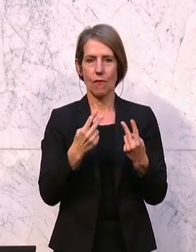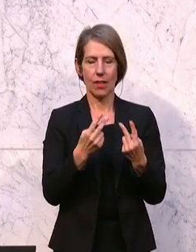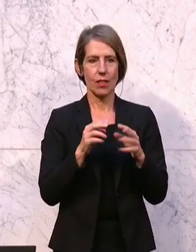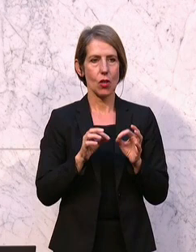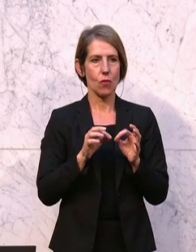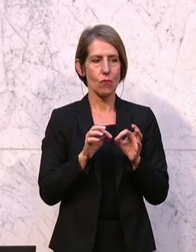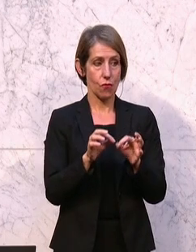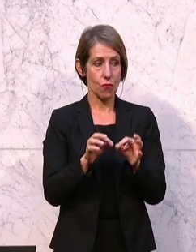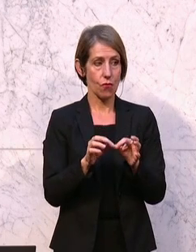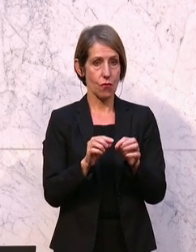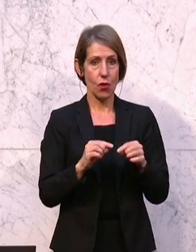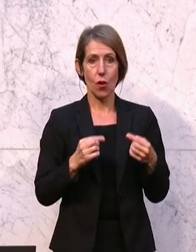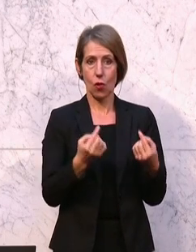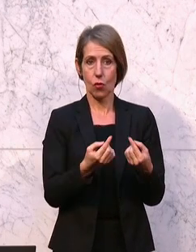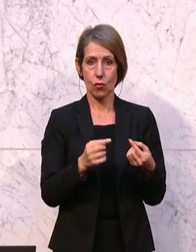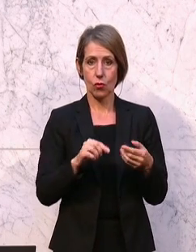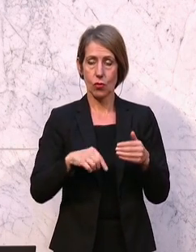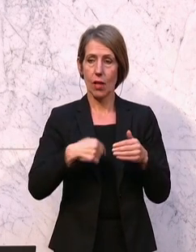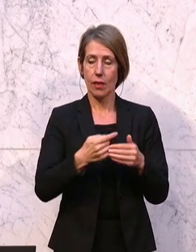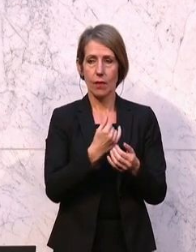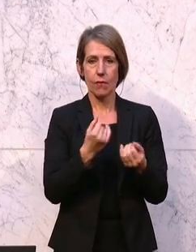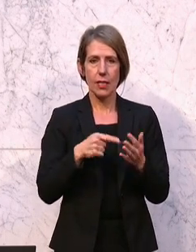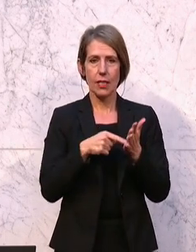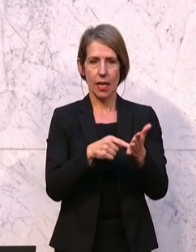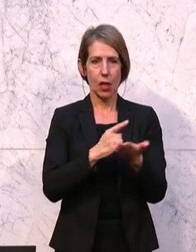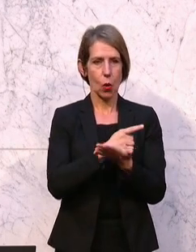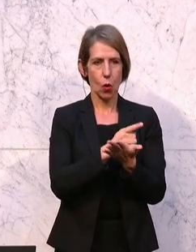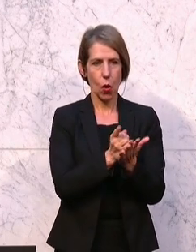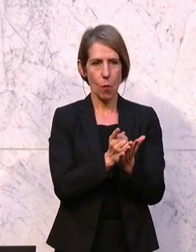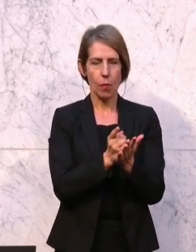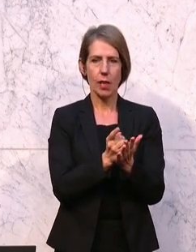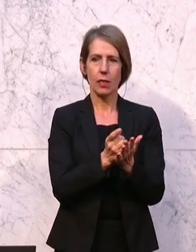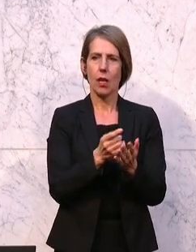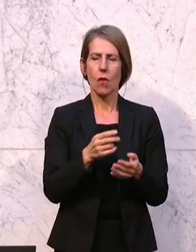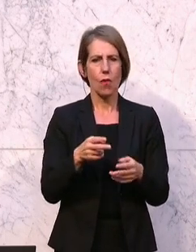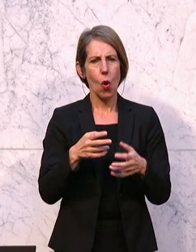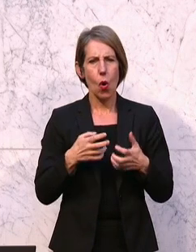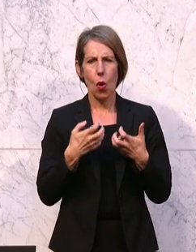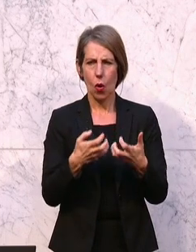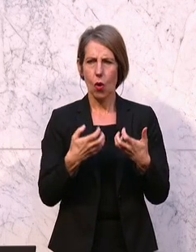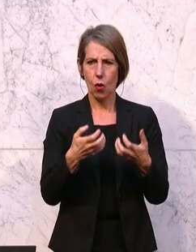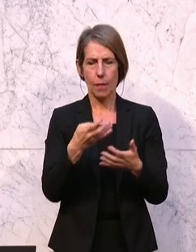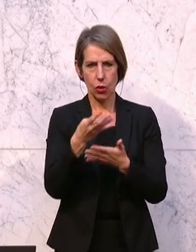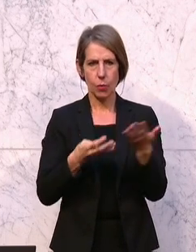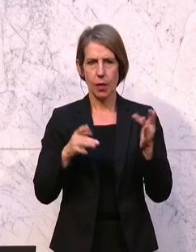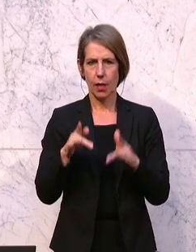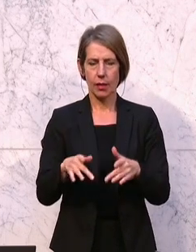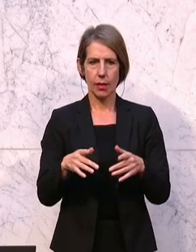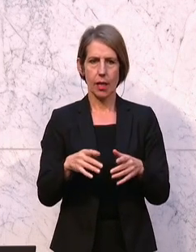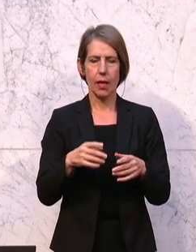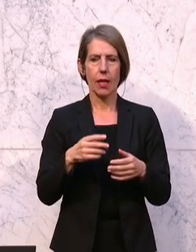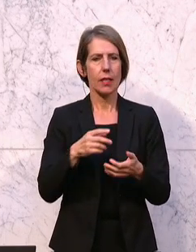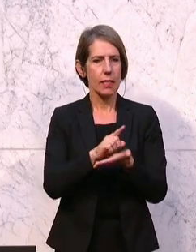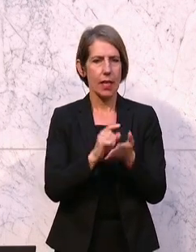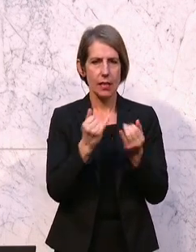letztendlich Kompass sein soll in einer Zeit der verrohrten Sprache, in Zeit der Hetze,